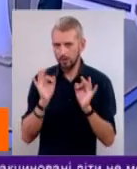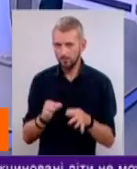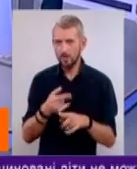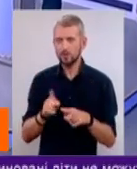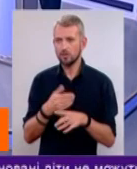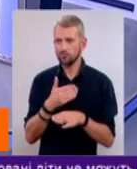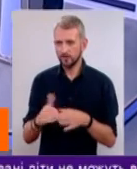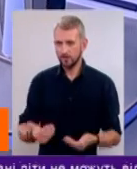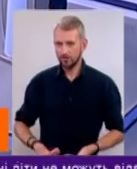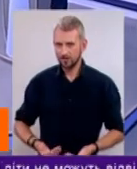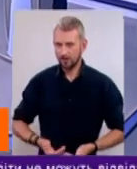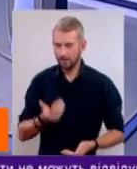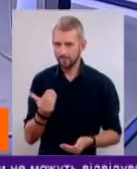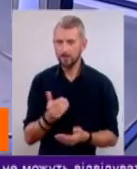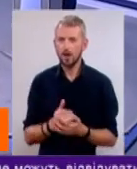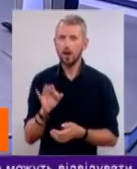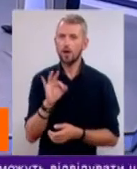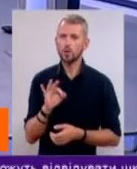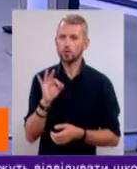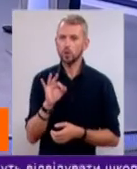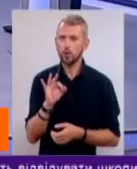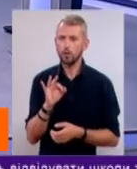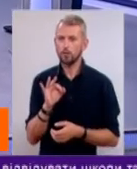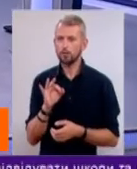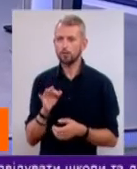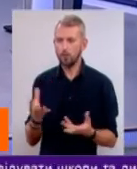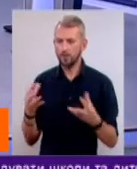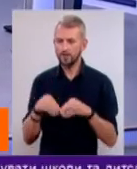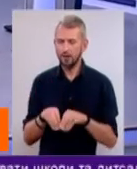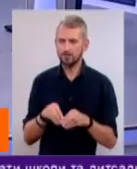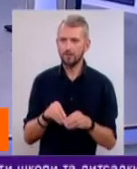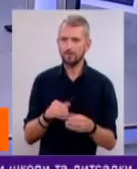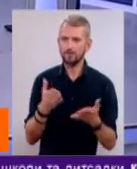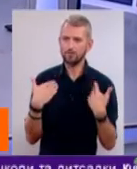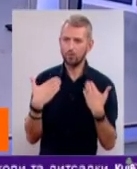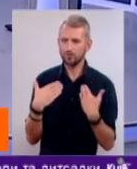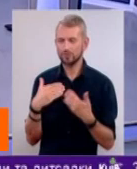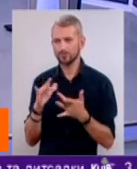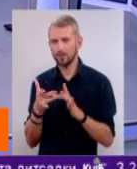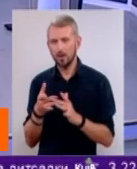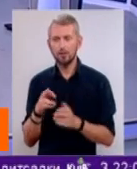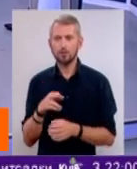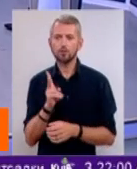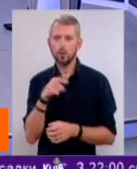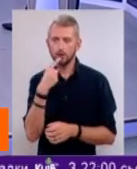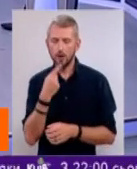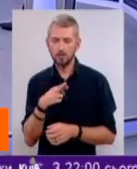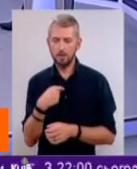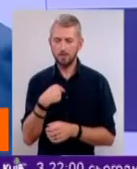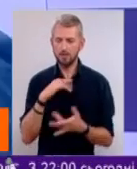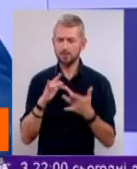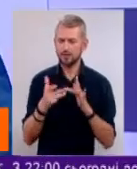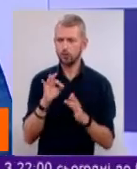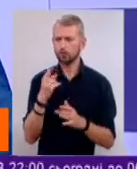частина життя. Щодо, до речі, поєднання, відпочинку. Хтось каже, що для мене інтернет, соціальна мережа, та чи